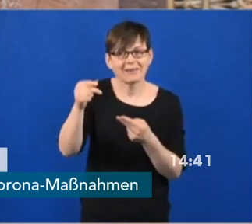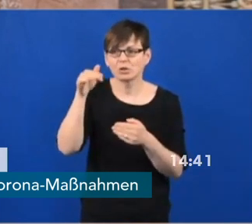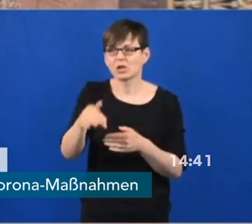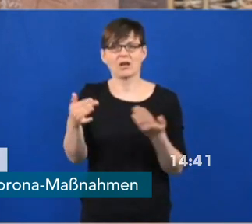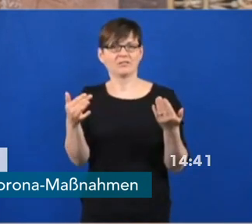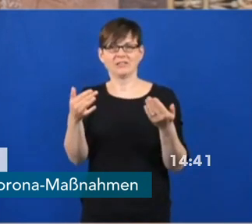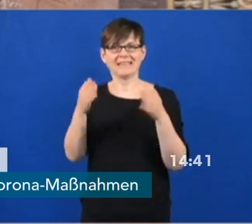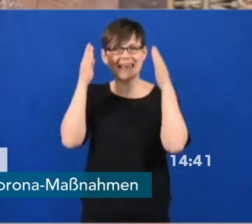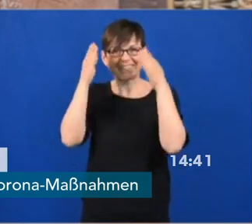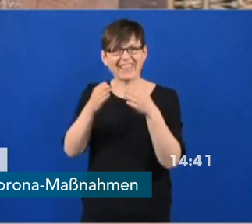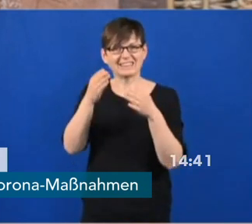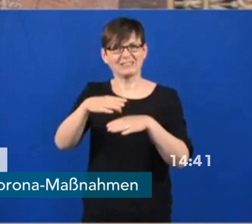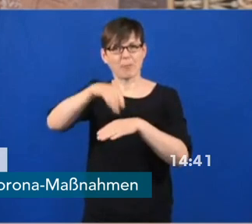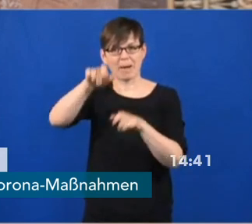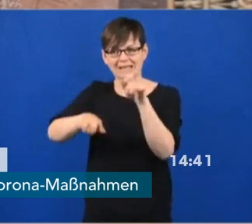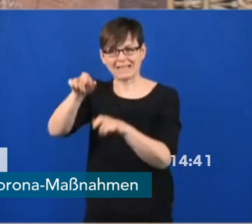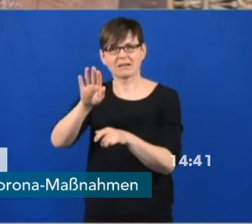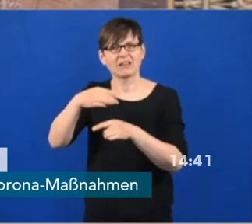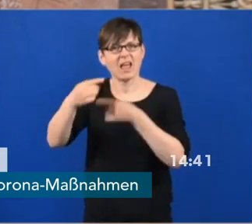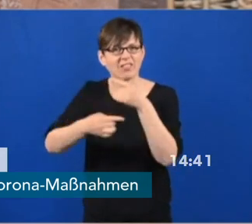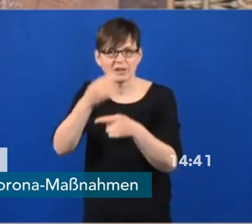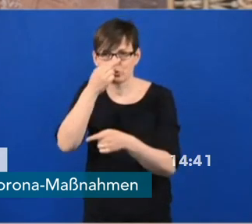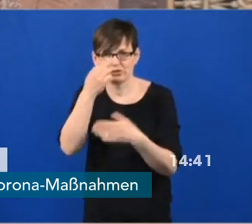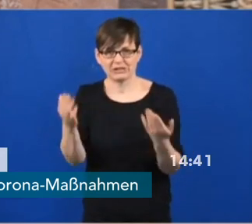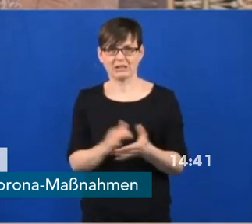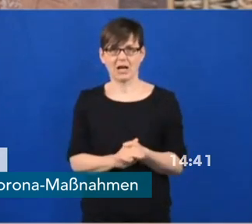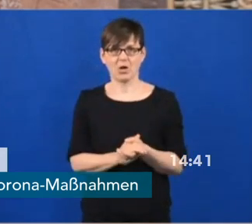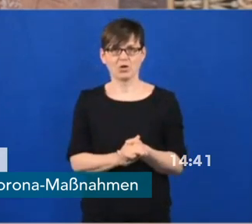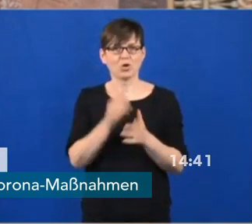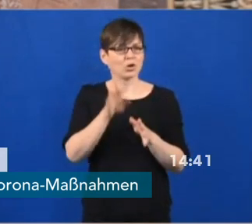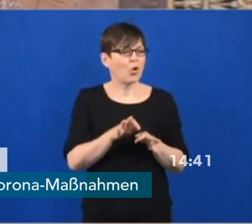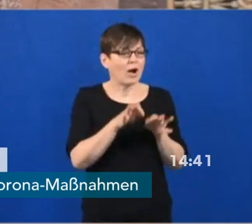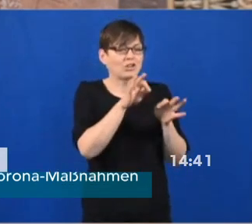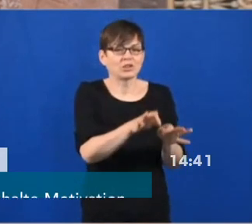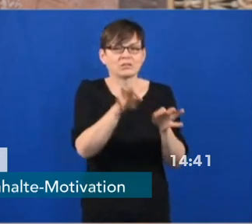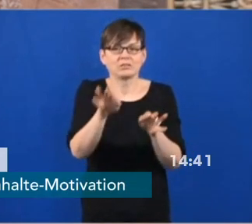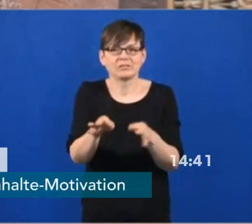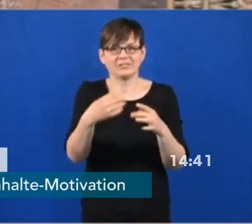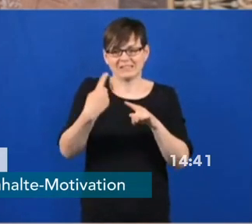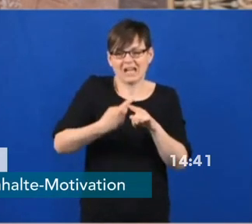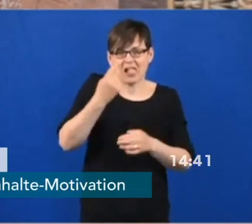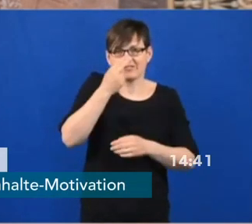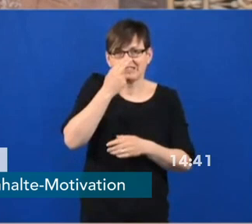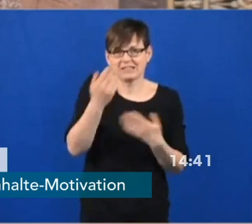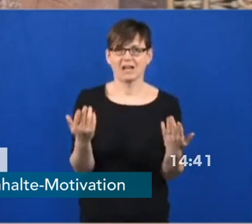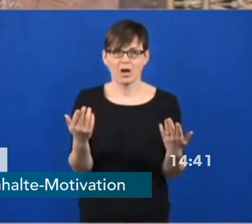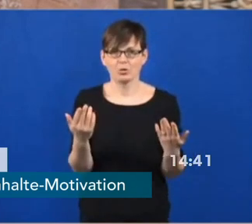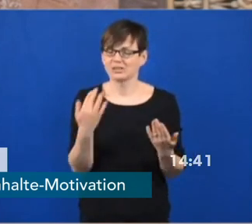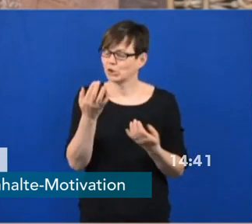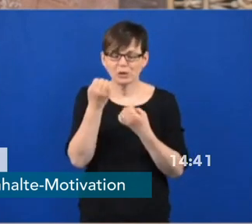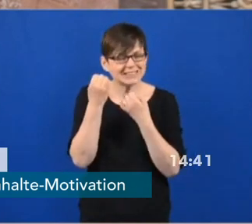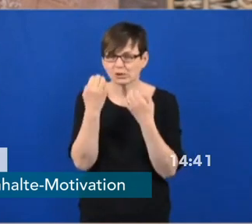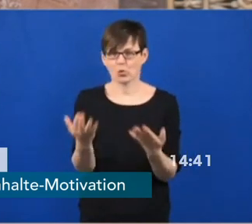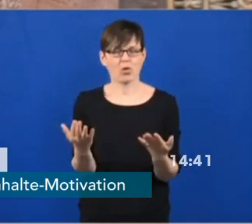der bestätigten Corona infizierten Personen? All das ist noch sehr in der